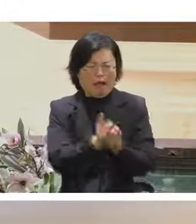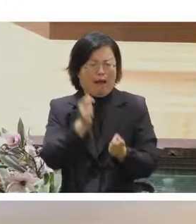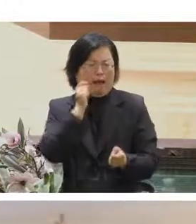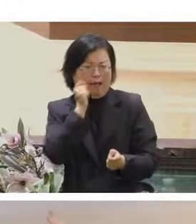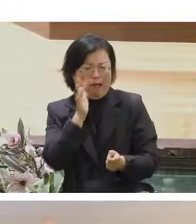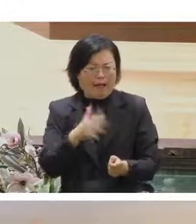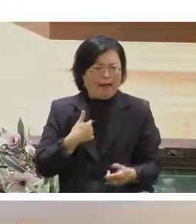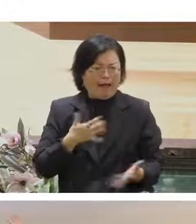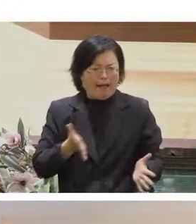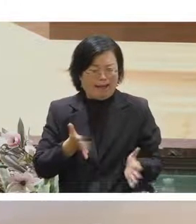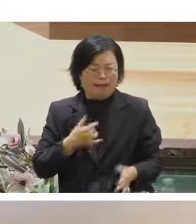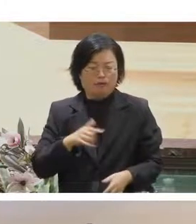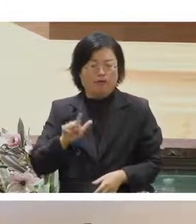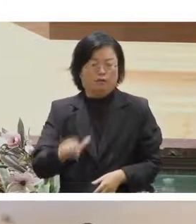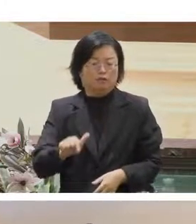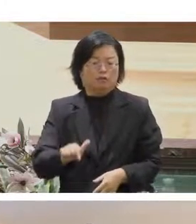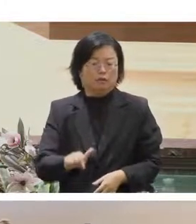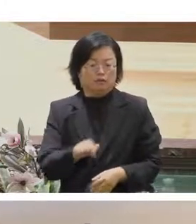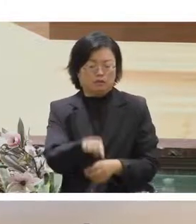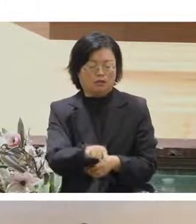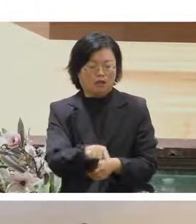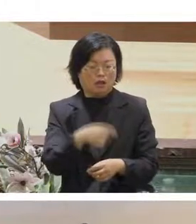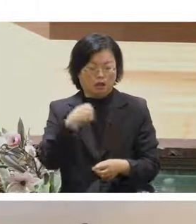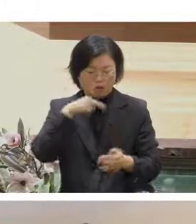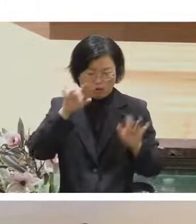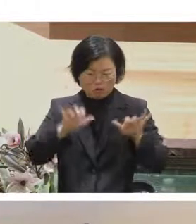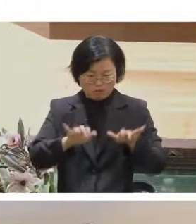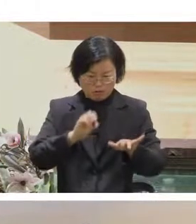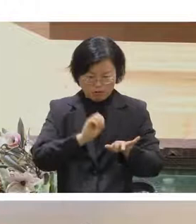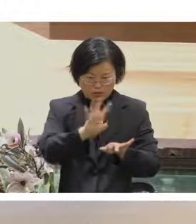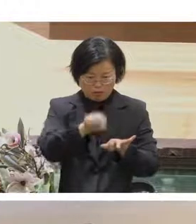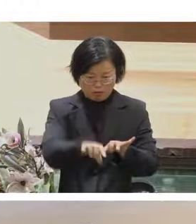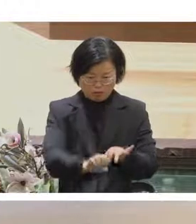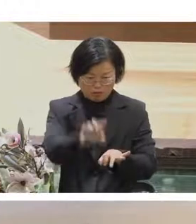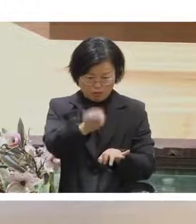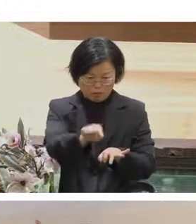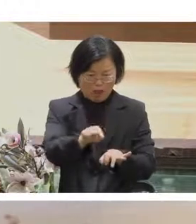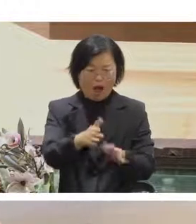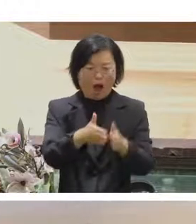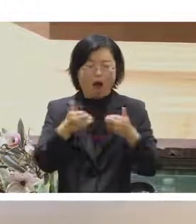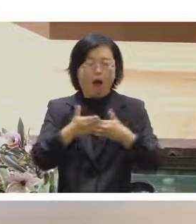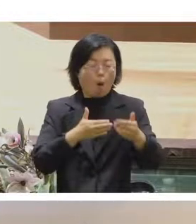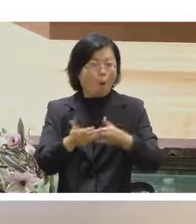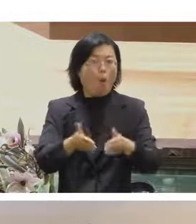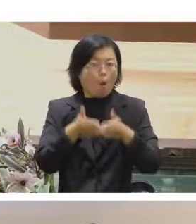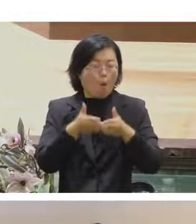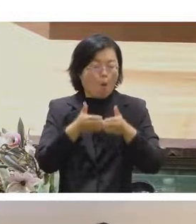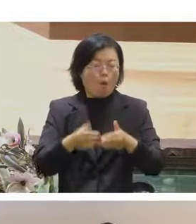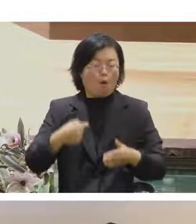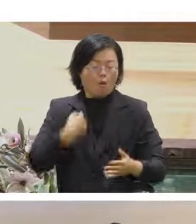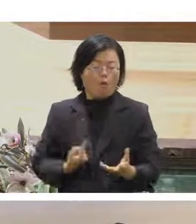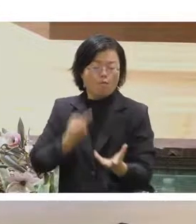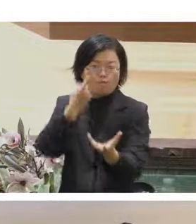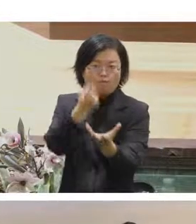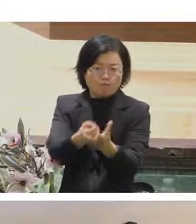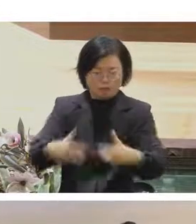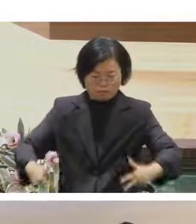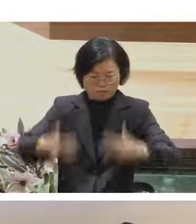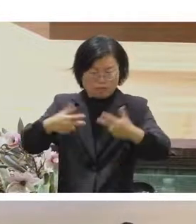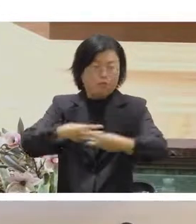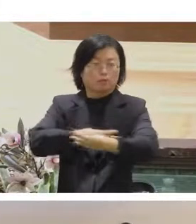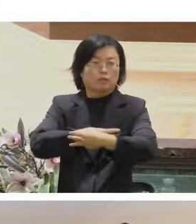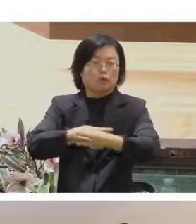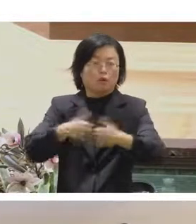救按鈕我可以看到這個面板上面有哪裡在跳動說我要求救那我就可以加入他們的視訊會議室